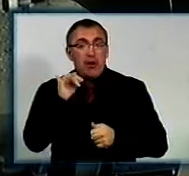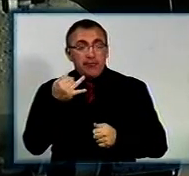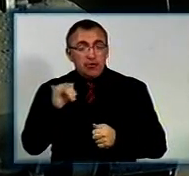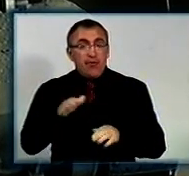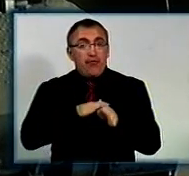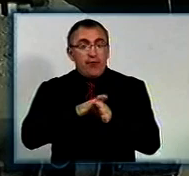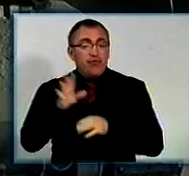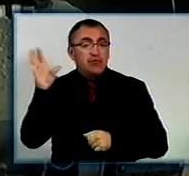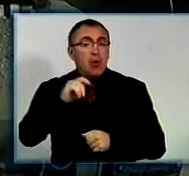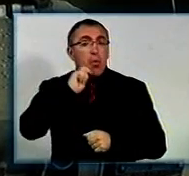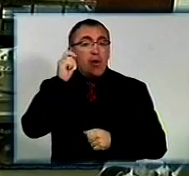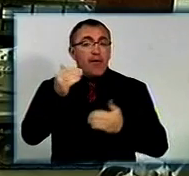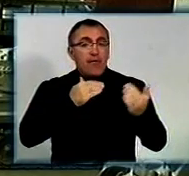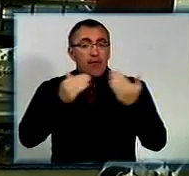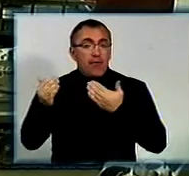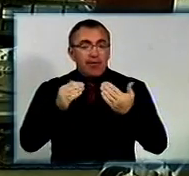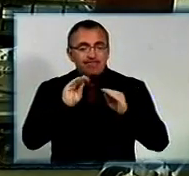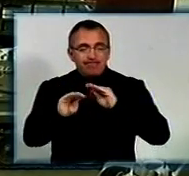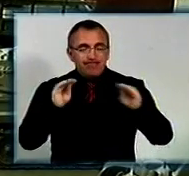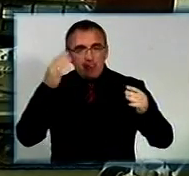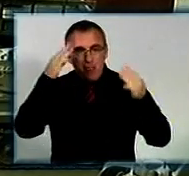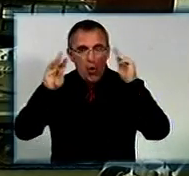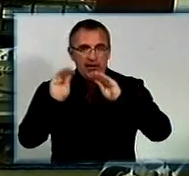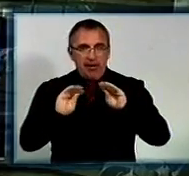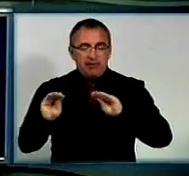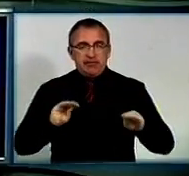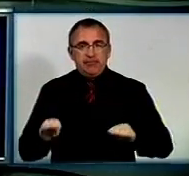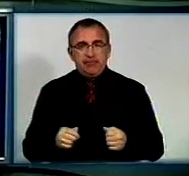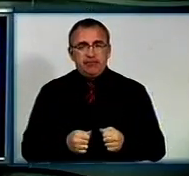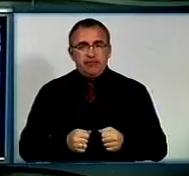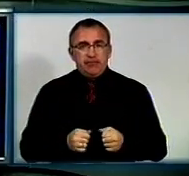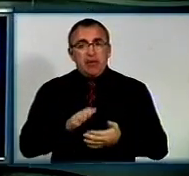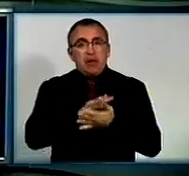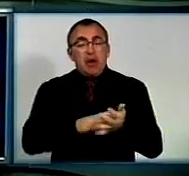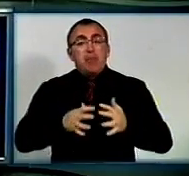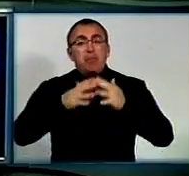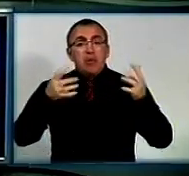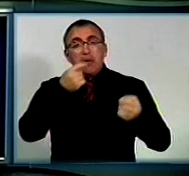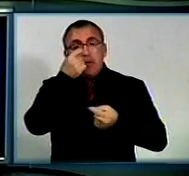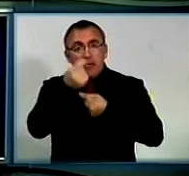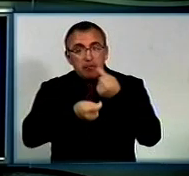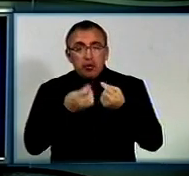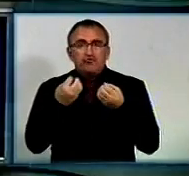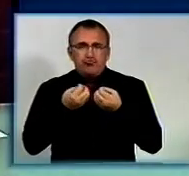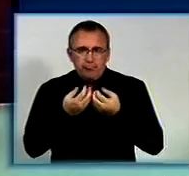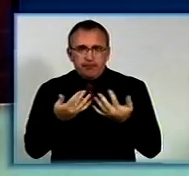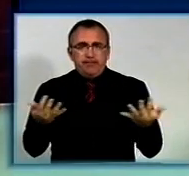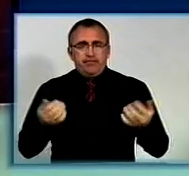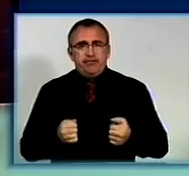відбулася всеукраїнська виставка стендового моделізму. Далі більше о подробицях і не тільки про це.